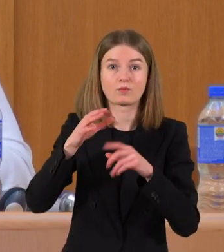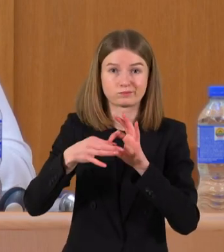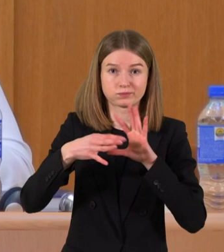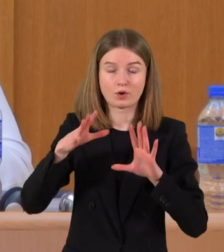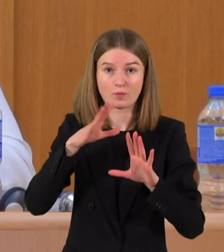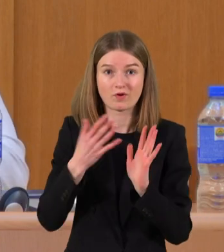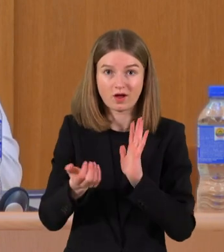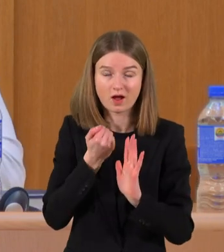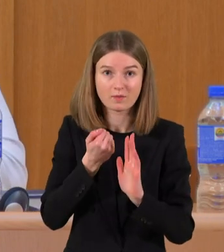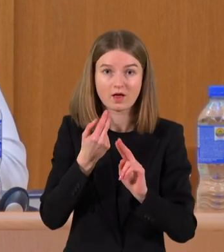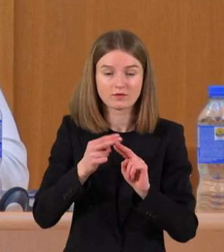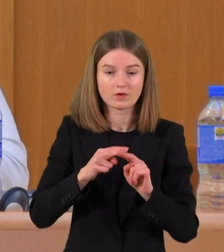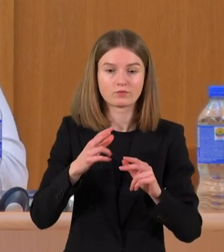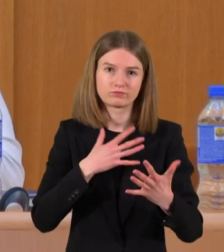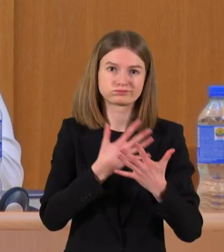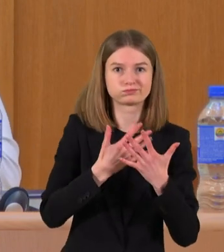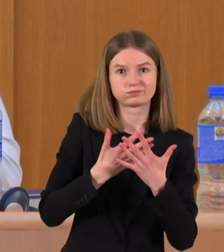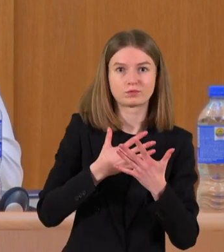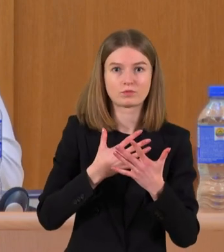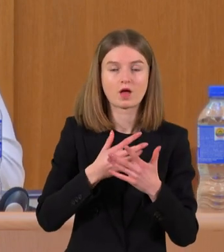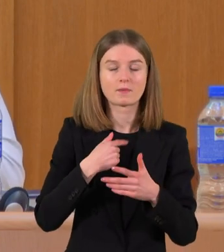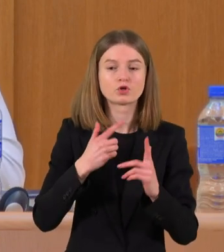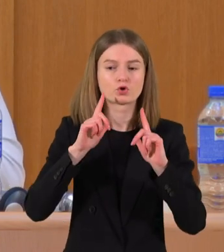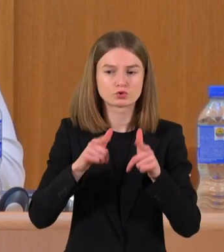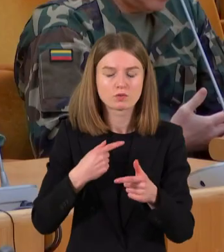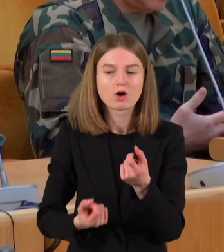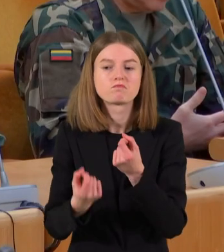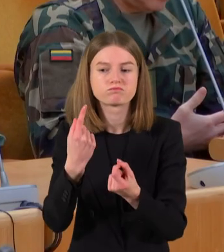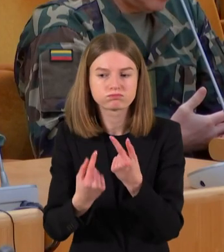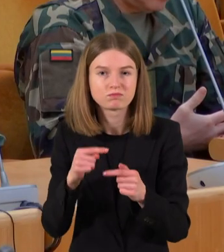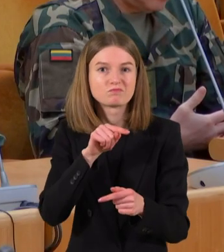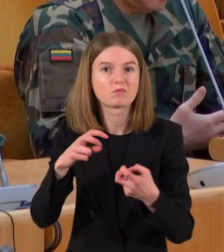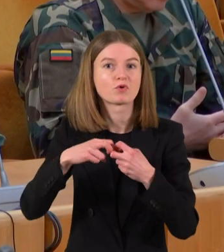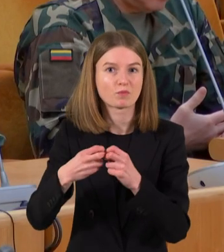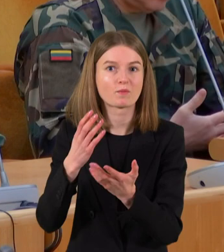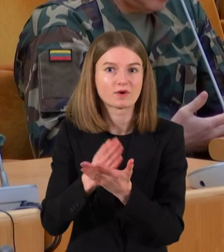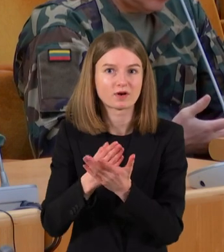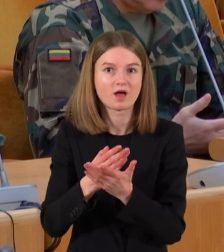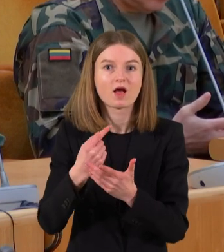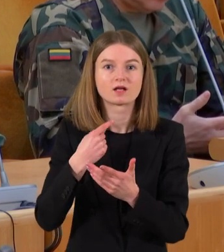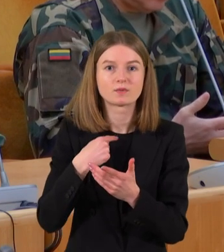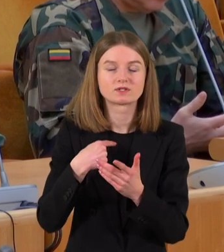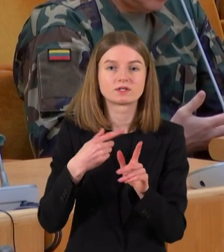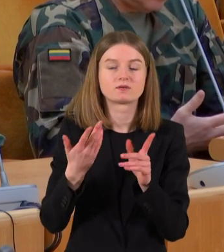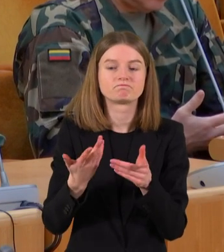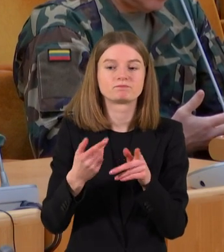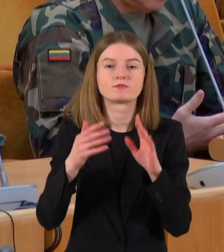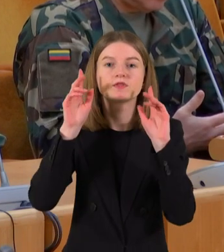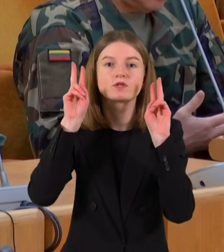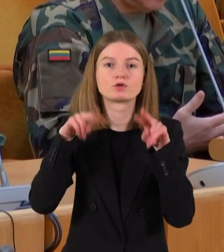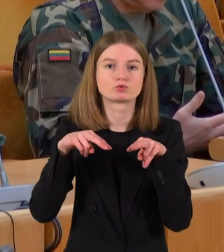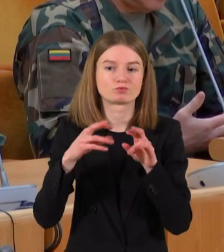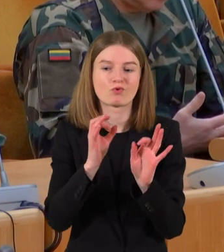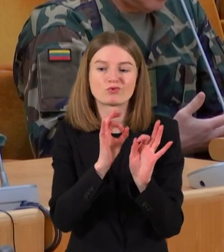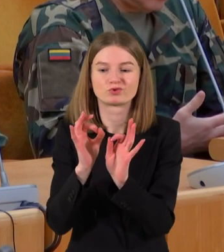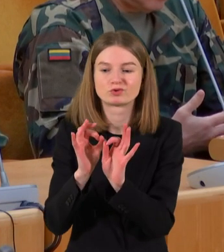užduodavai klausimą, ar mes iki galo žinom, kokia yra Šaulių sąjungos atskirų grupių vieta Lietuvos gynybos planose, ten turėdavome daugiau